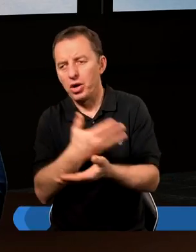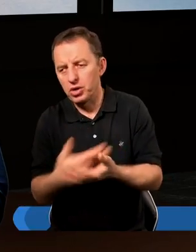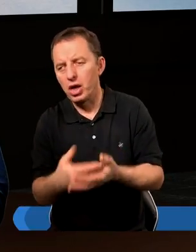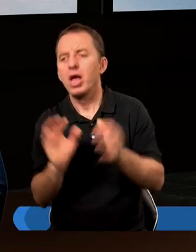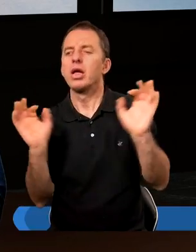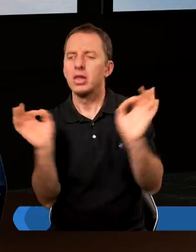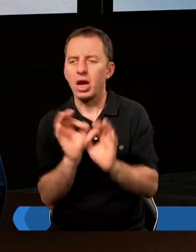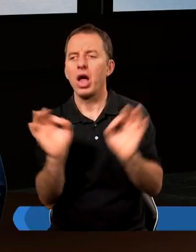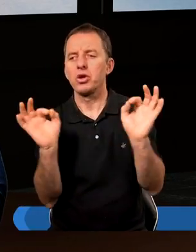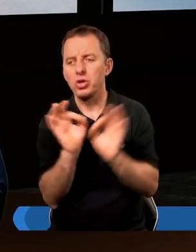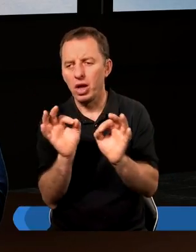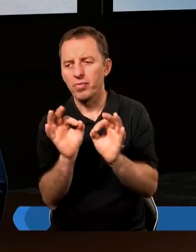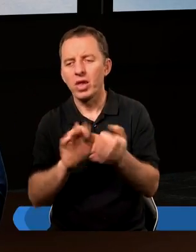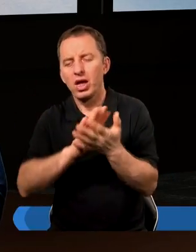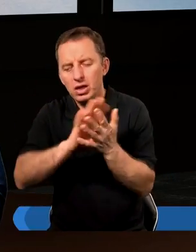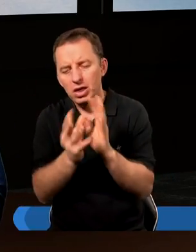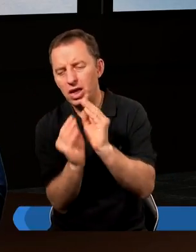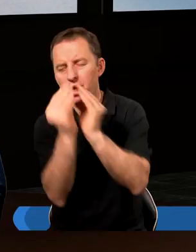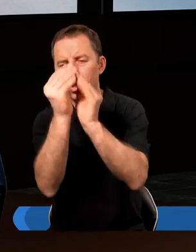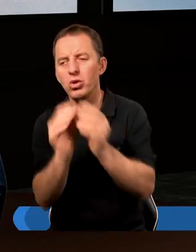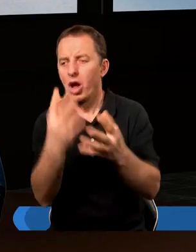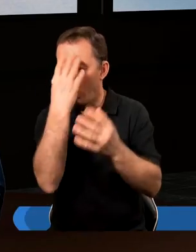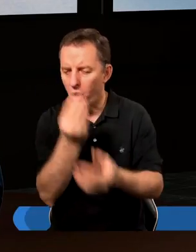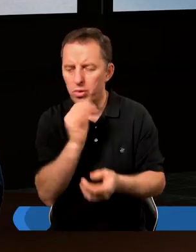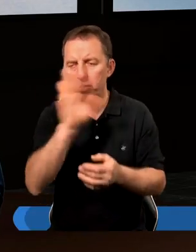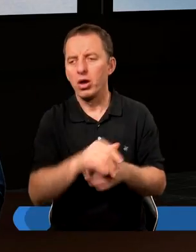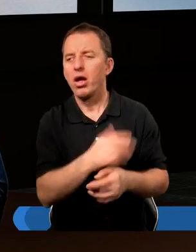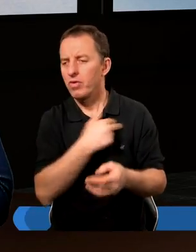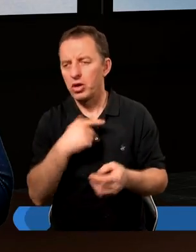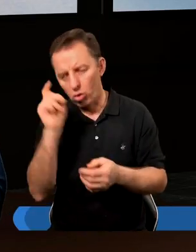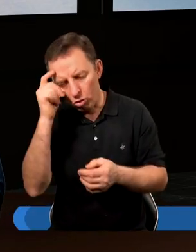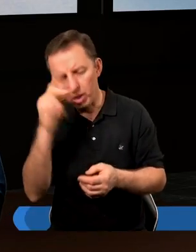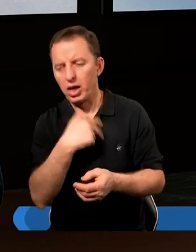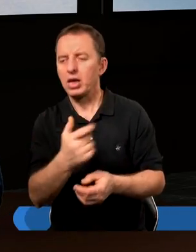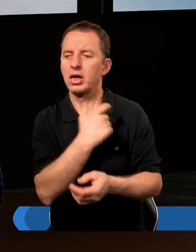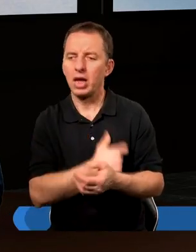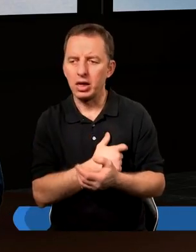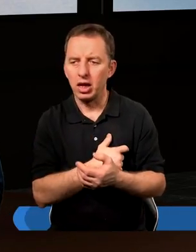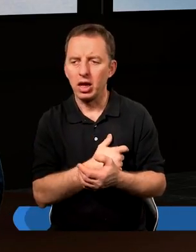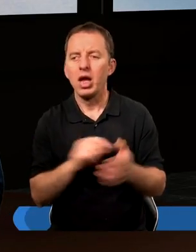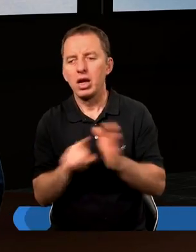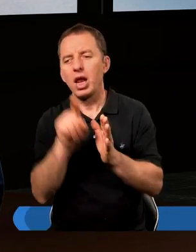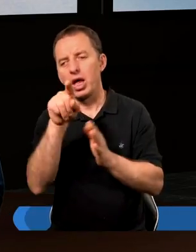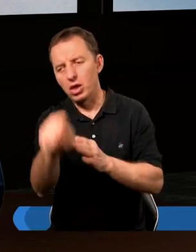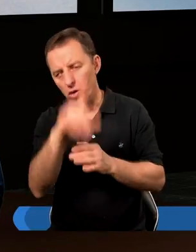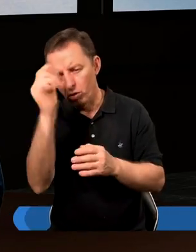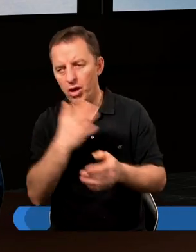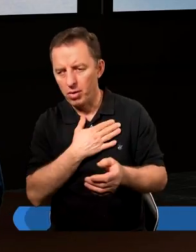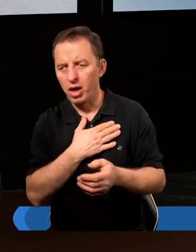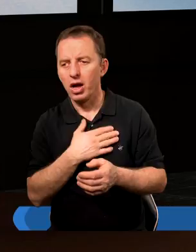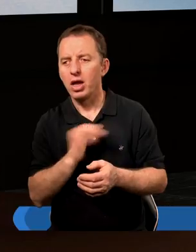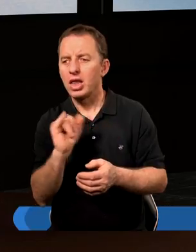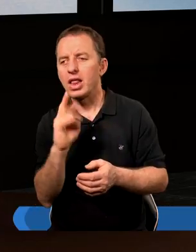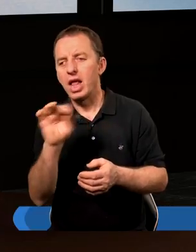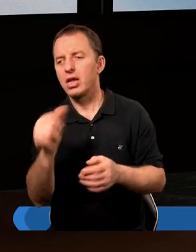strasznie zniekształciło obraz Boga w naszych umysłach, naszych sercach i dlatego ludzie mają